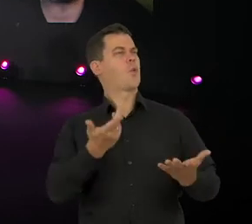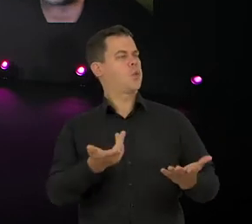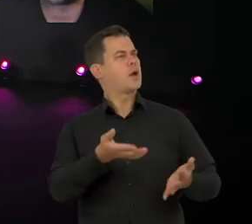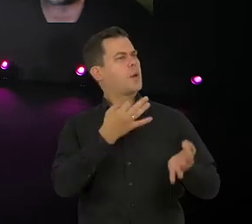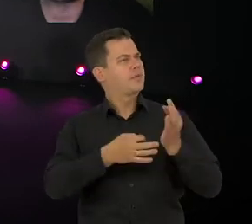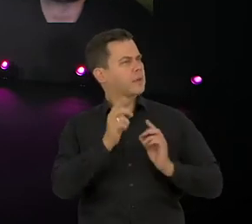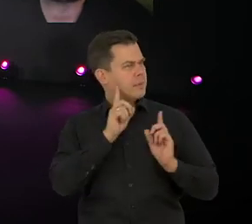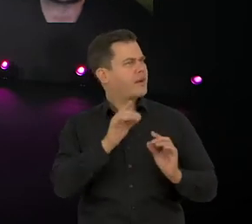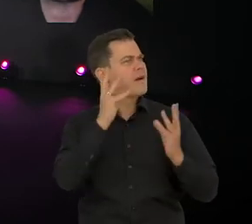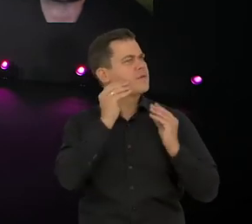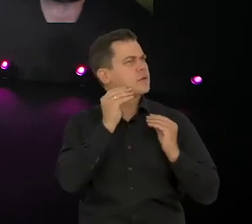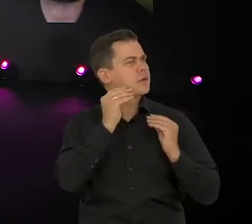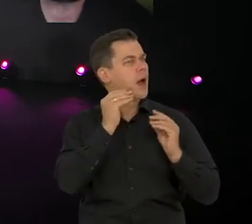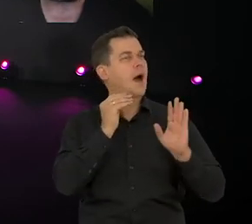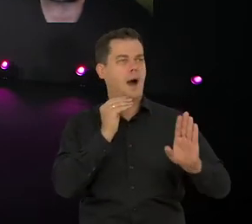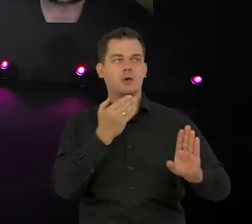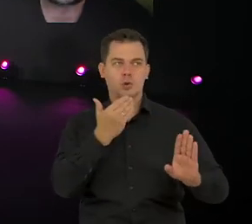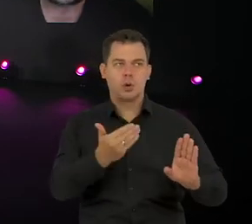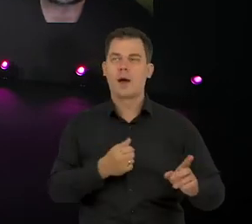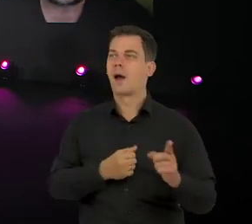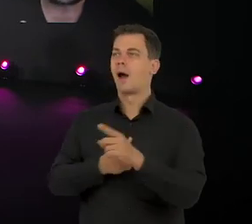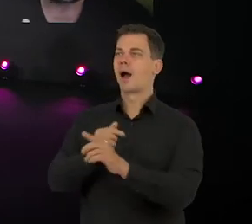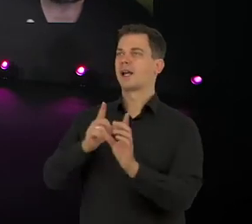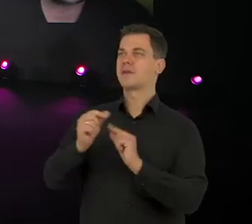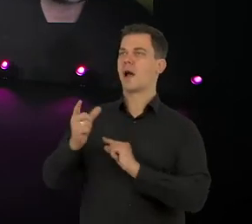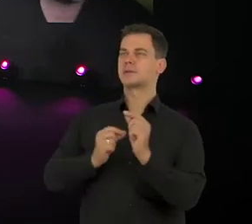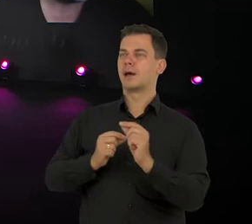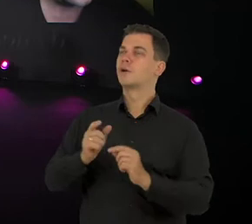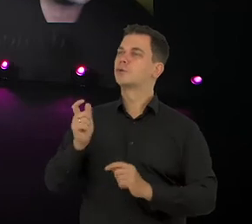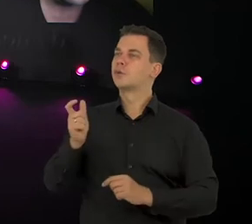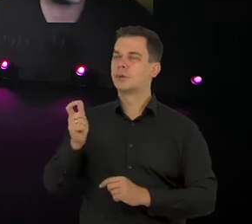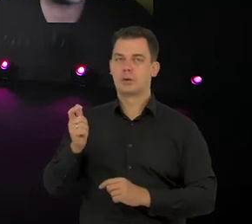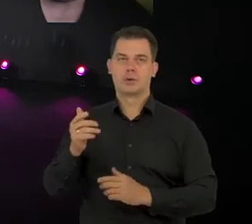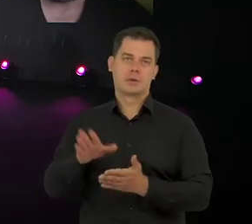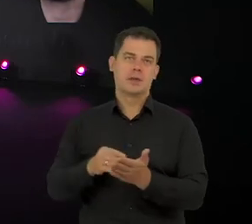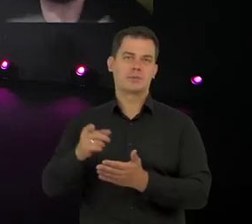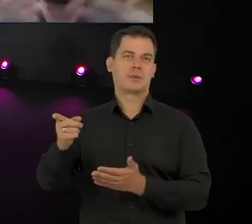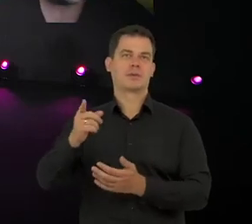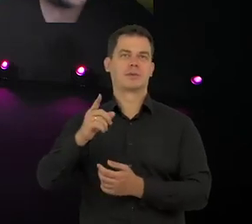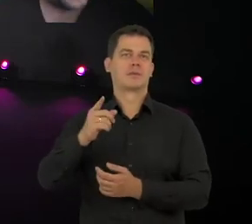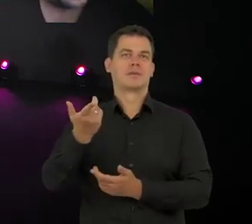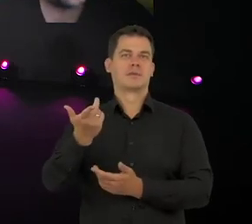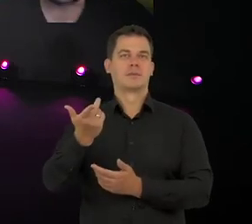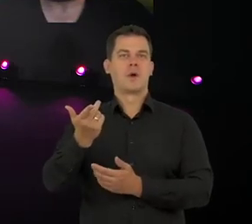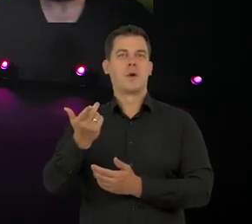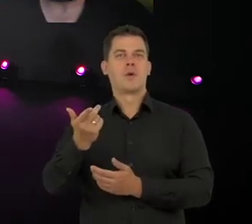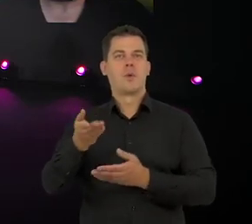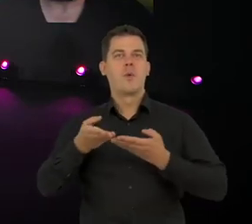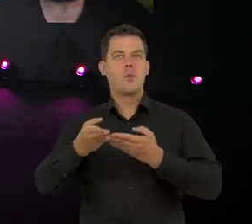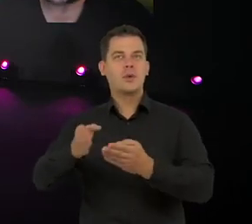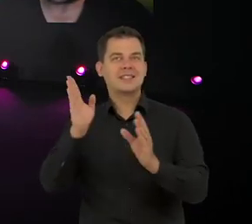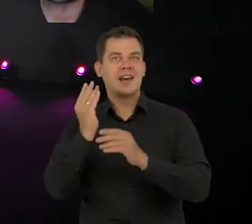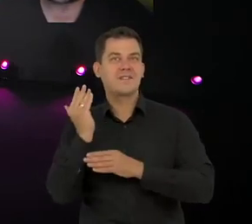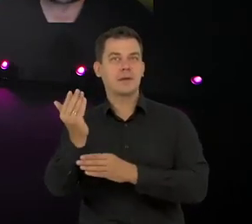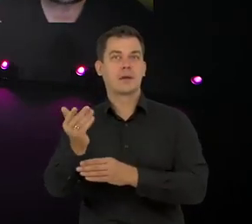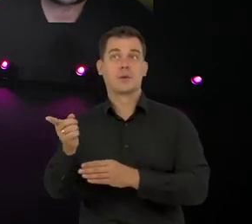trudno powiedzieć, co na ten temat sądzi celebryta, zwłaszcza, że najczęściej, jeżeli ktoś jest na przykład windsurferem, to on bardzo